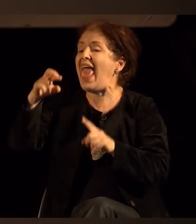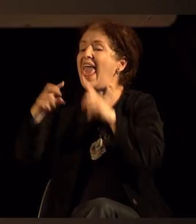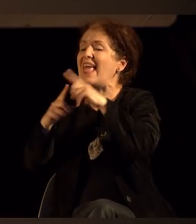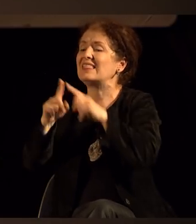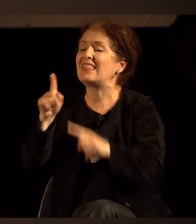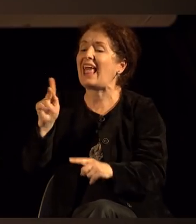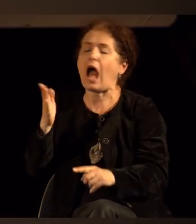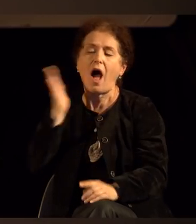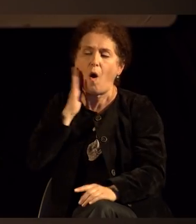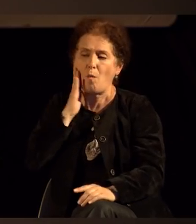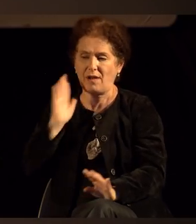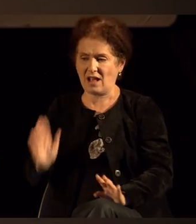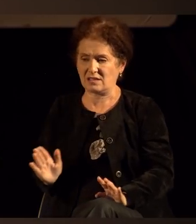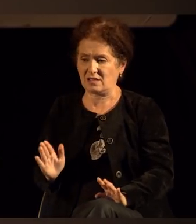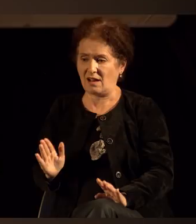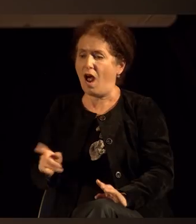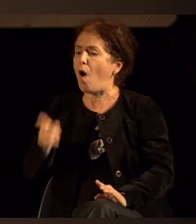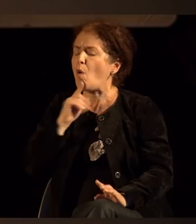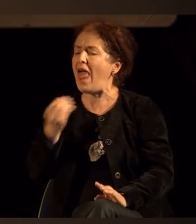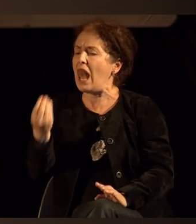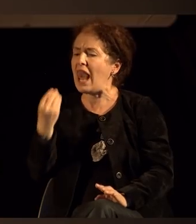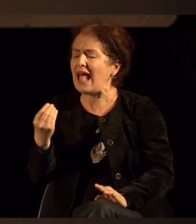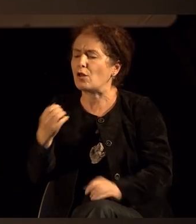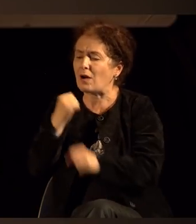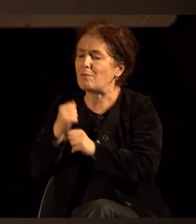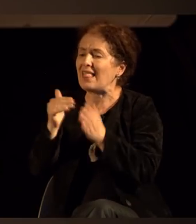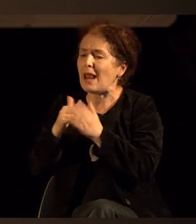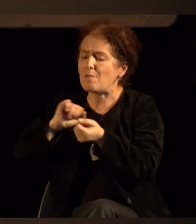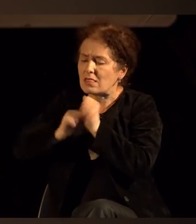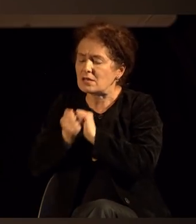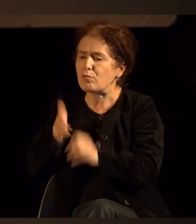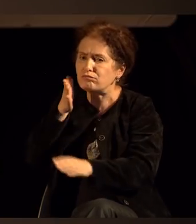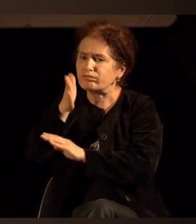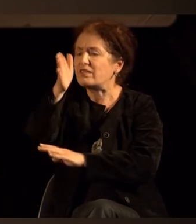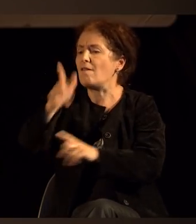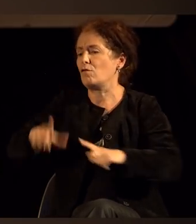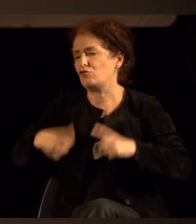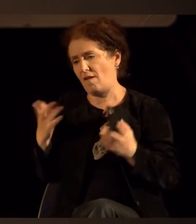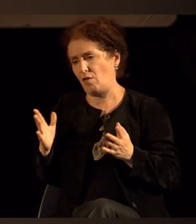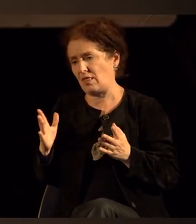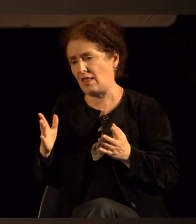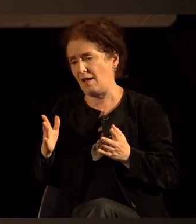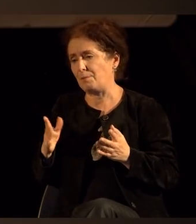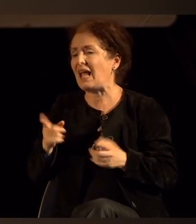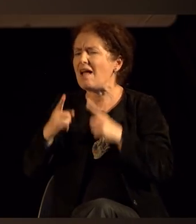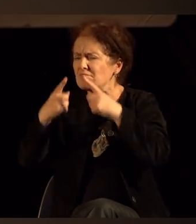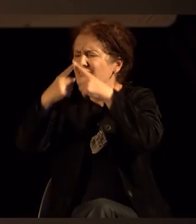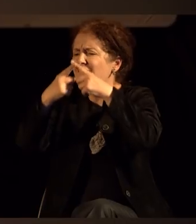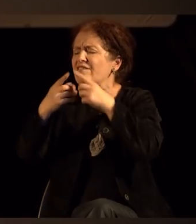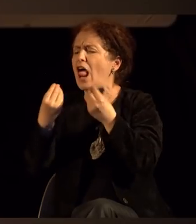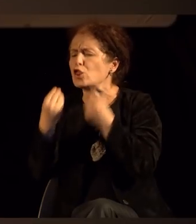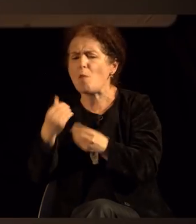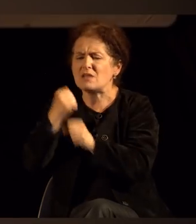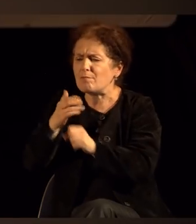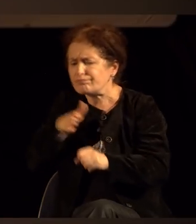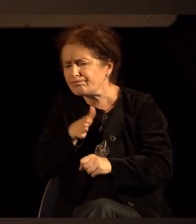а тоа е која е највисокото добро за која треба да се стремим во живото. Под највисоко добро се подразбира